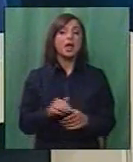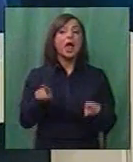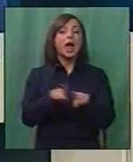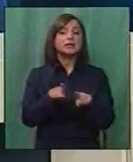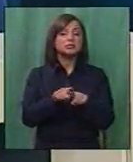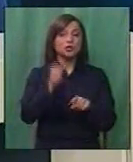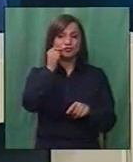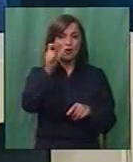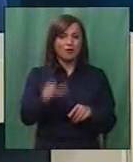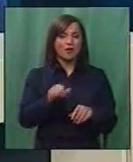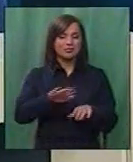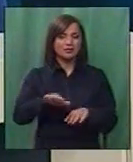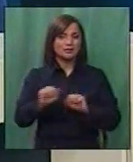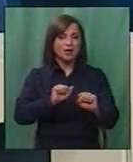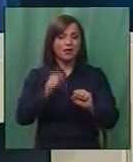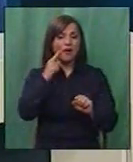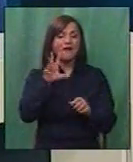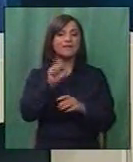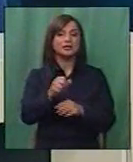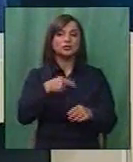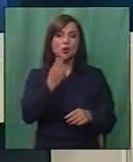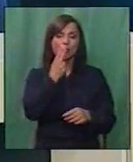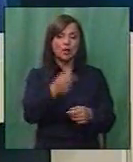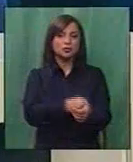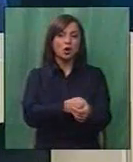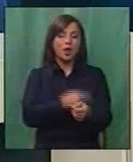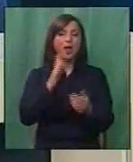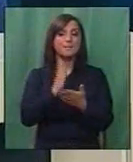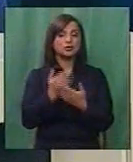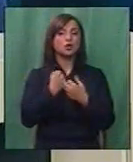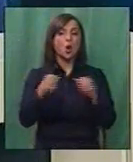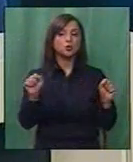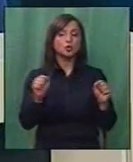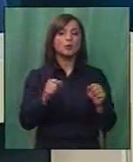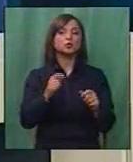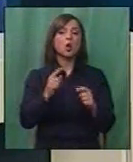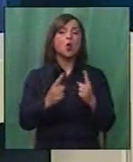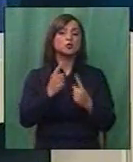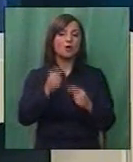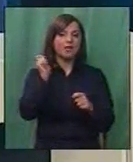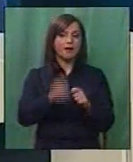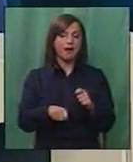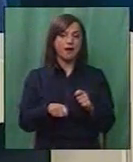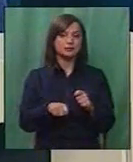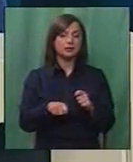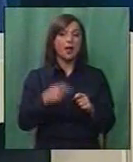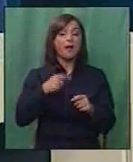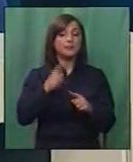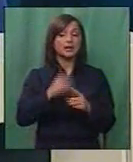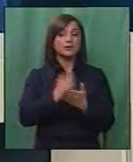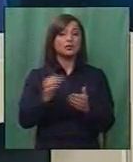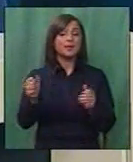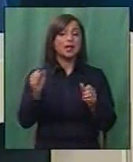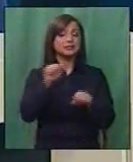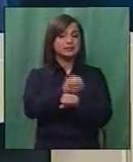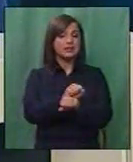А истиот педофил, пошто е епатен и со марихуана, и беше ослободен со условна казна, место затвор